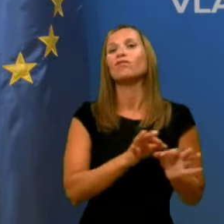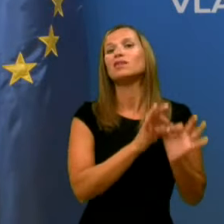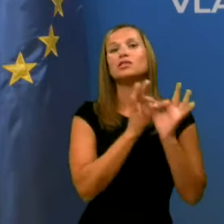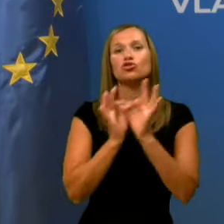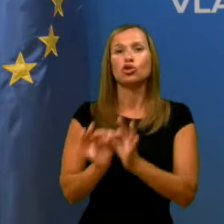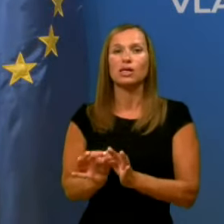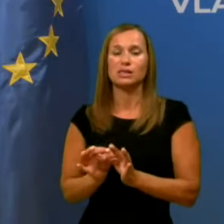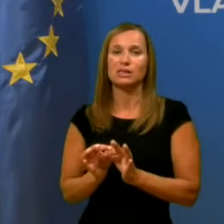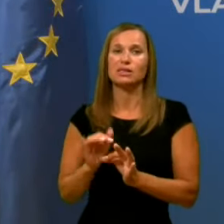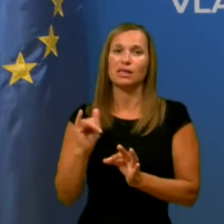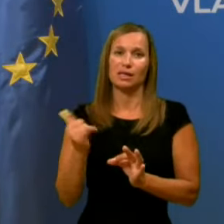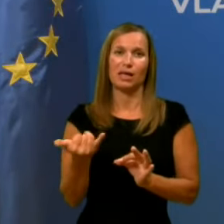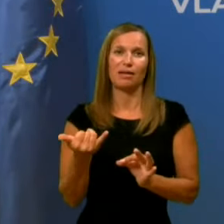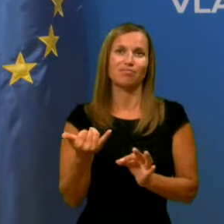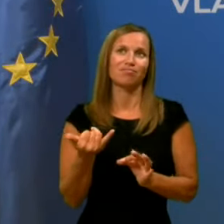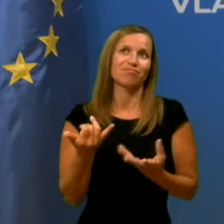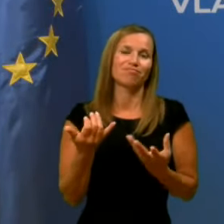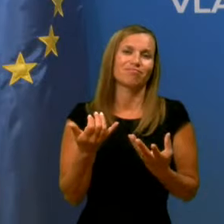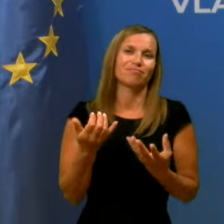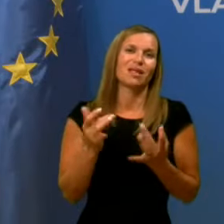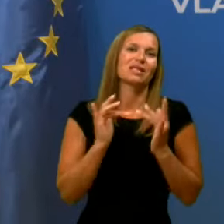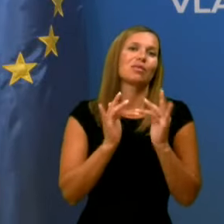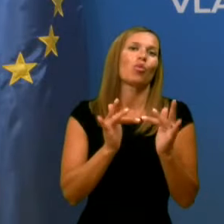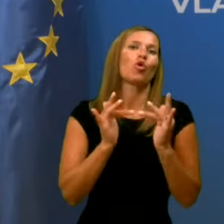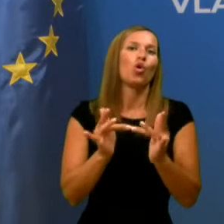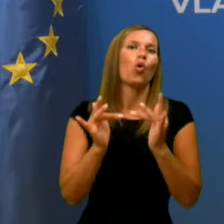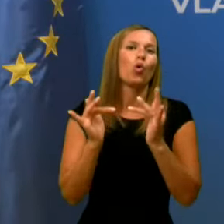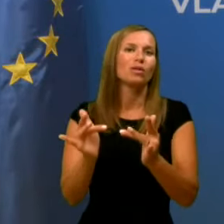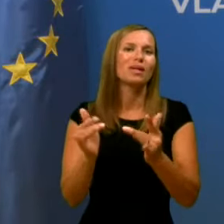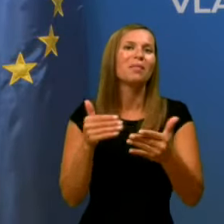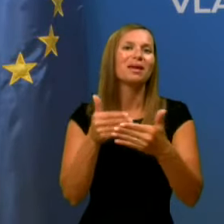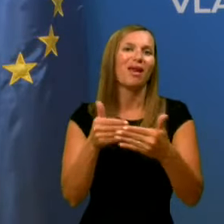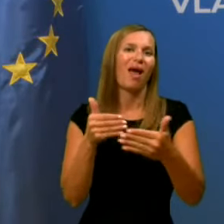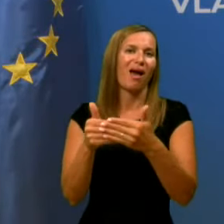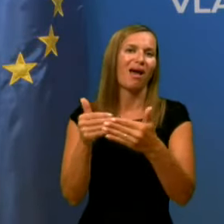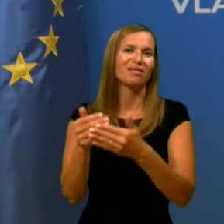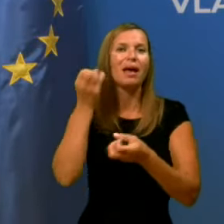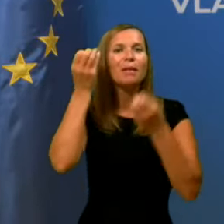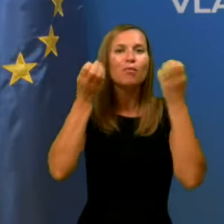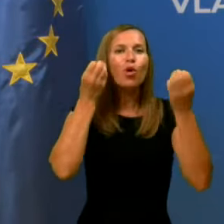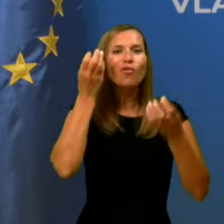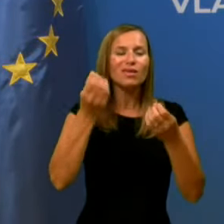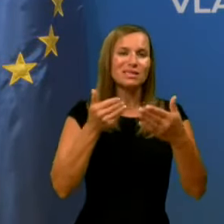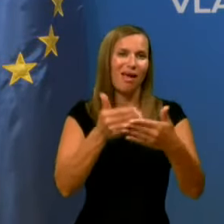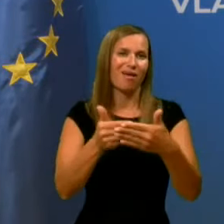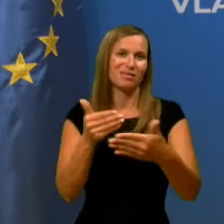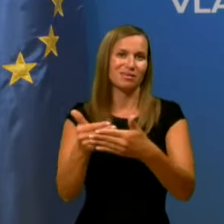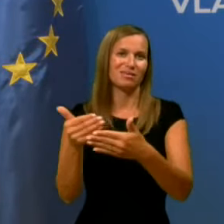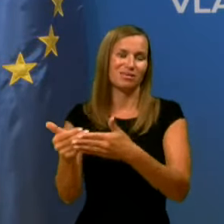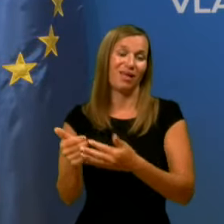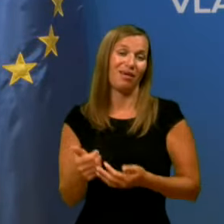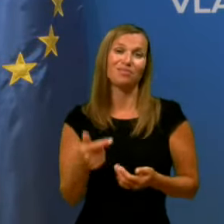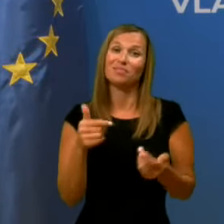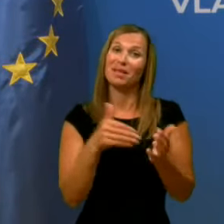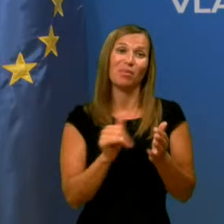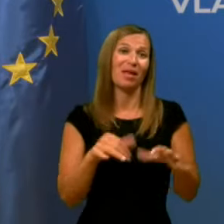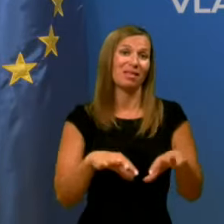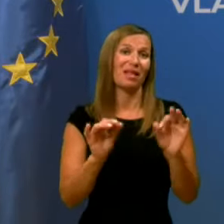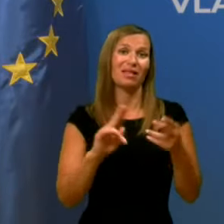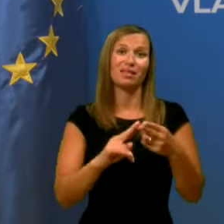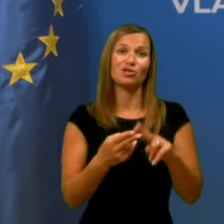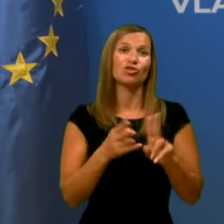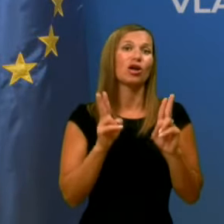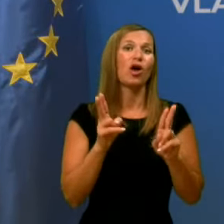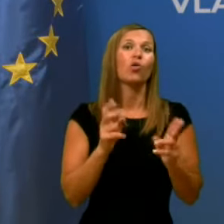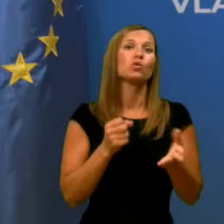je na nek način improvizacija. Tudi v takšnem primeru so, da bi mogli najdeti način, kako zagotoviti